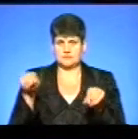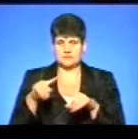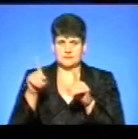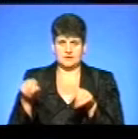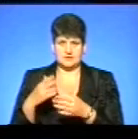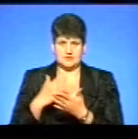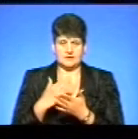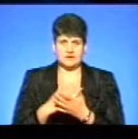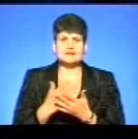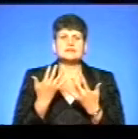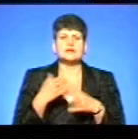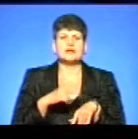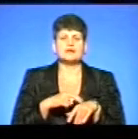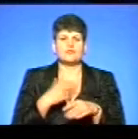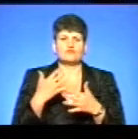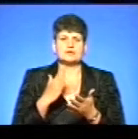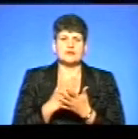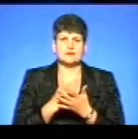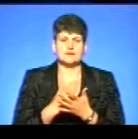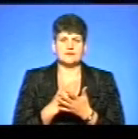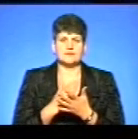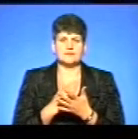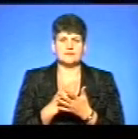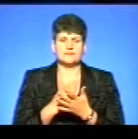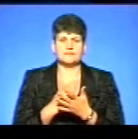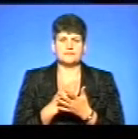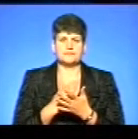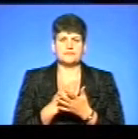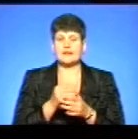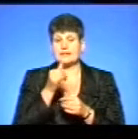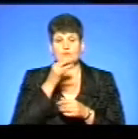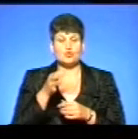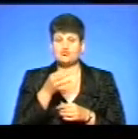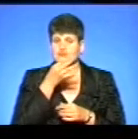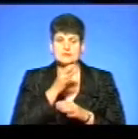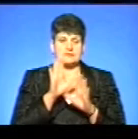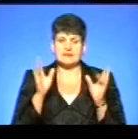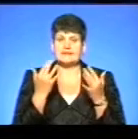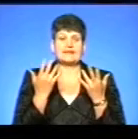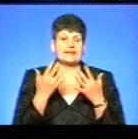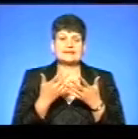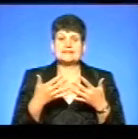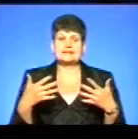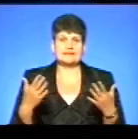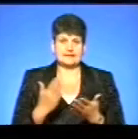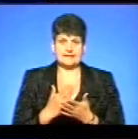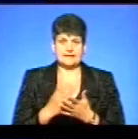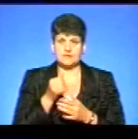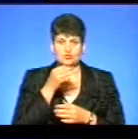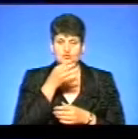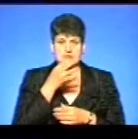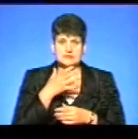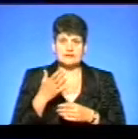якими хочуть… скільки таких лікарів? Бо сюжет про одного з таких лікарів ми маємо. Не можу сказати кількість, яка зараз